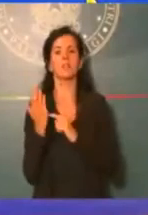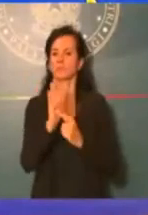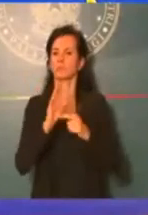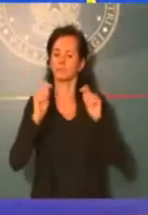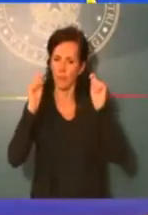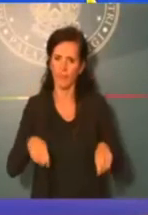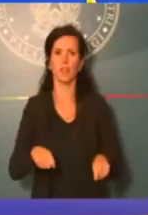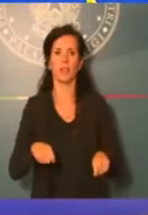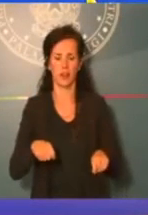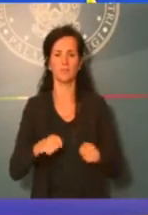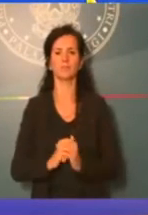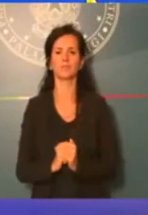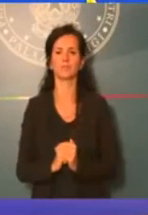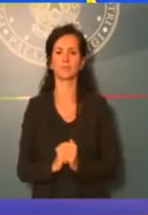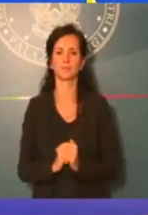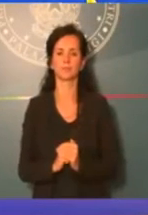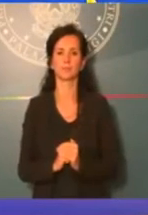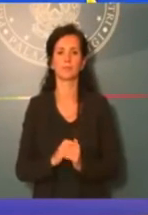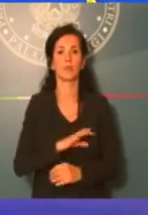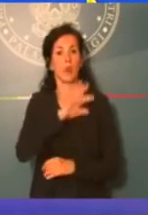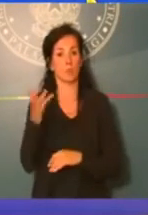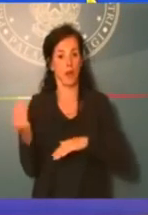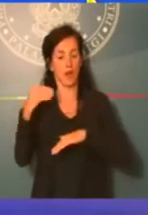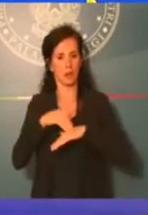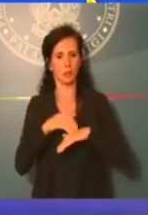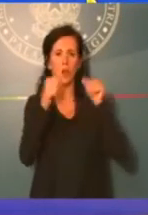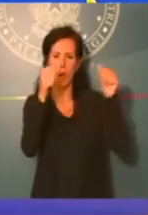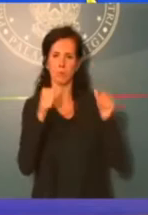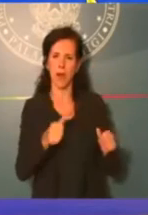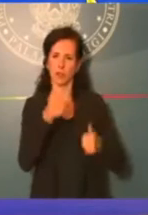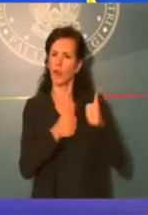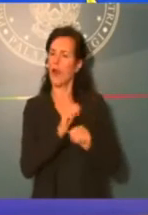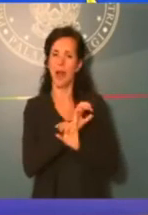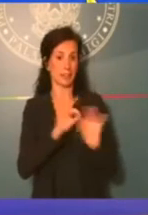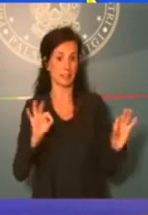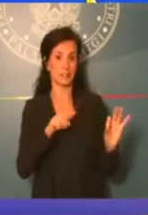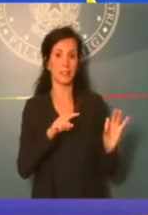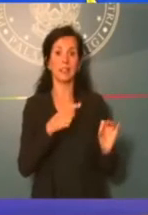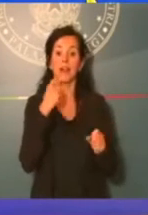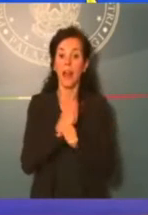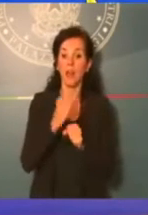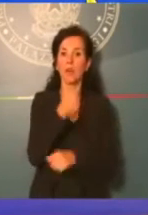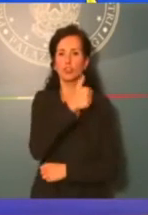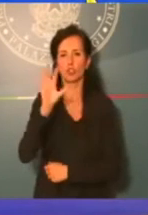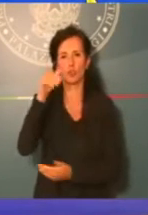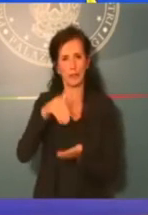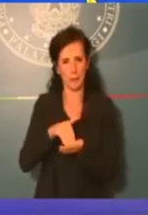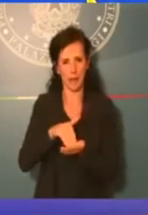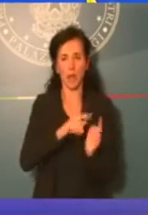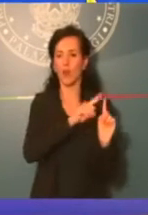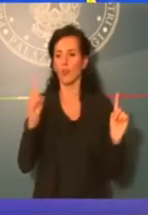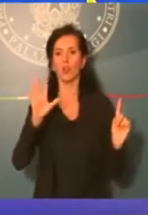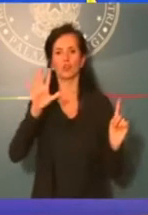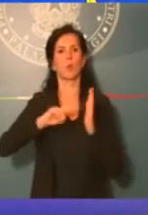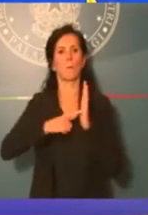Poi ancora avremo una procedura senza bando di gara per lavori da 150 mila euro fino a 5 milioni di euro.